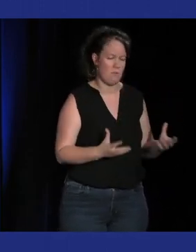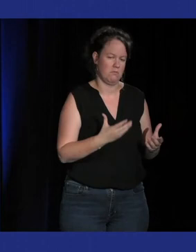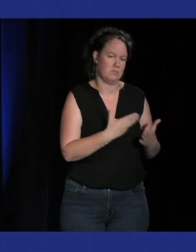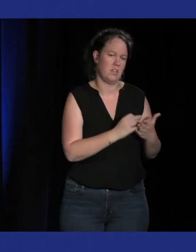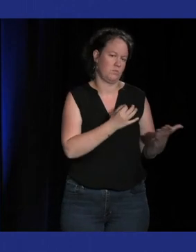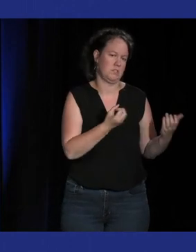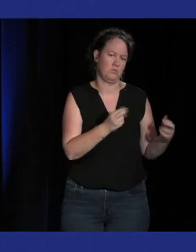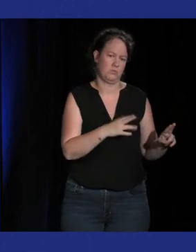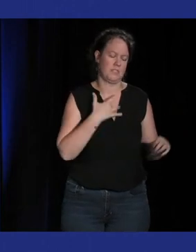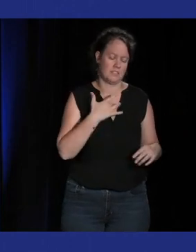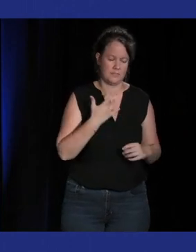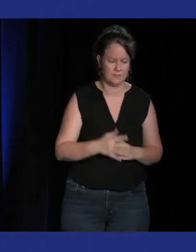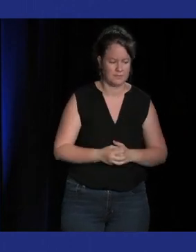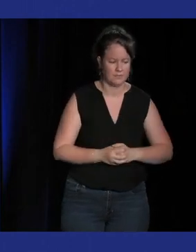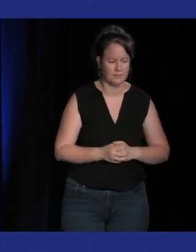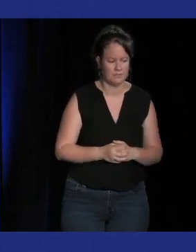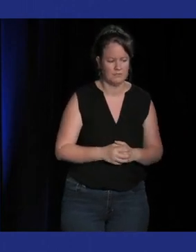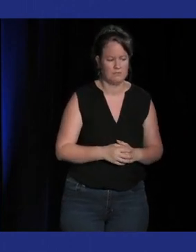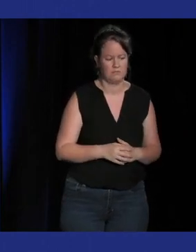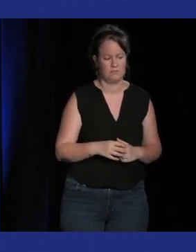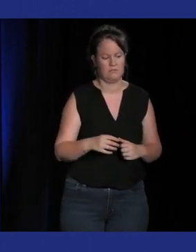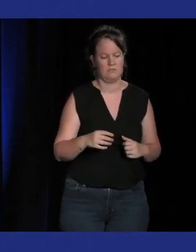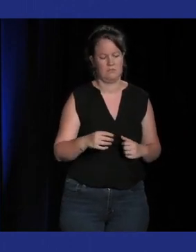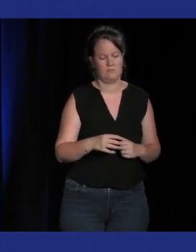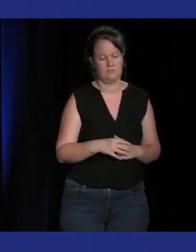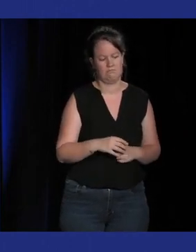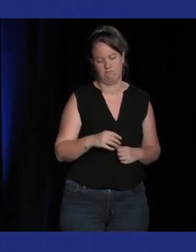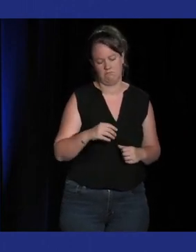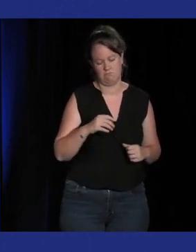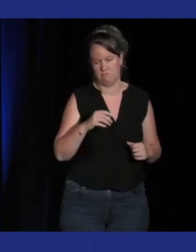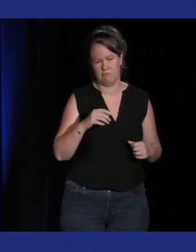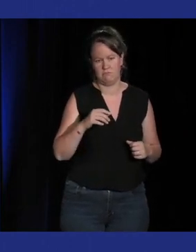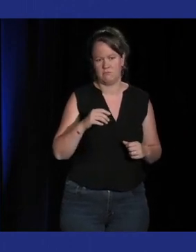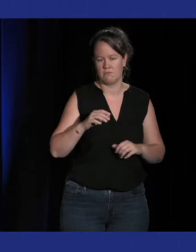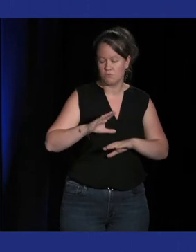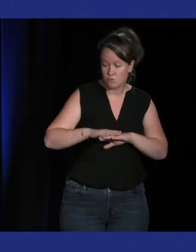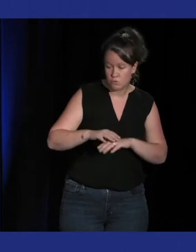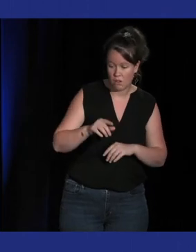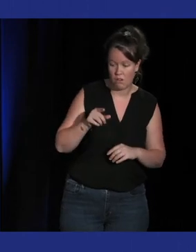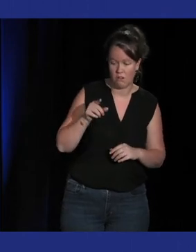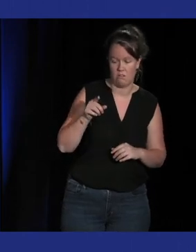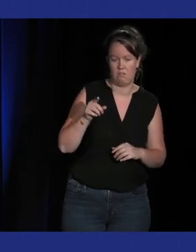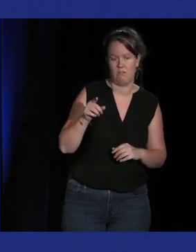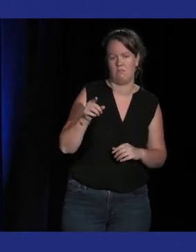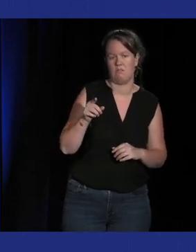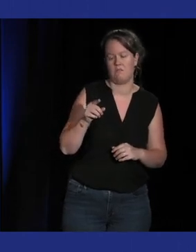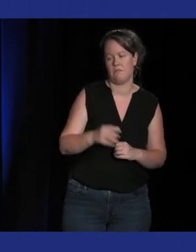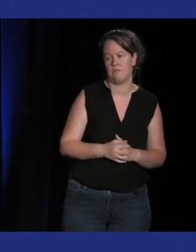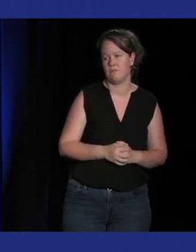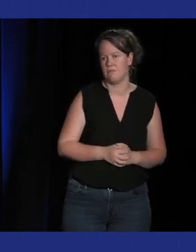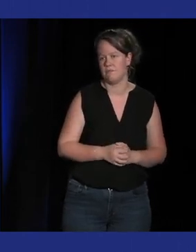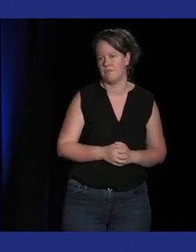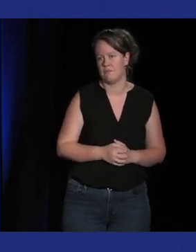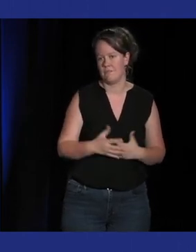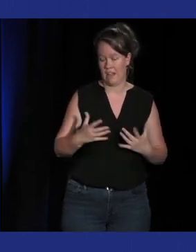c'est peut-être moins universel ça va intéresser des gens qui sont déjà un petit peu dans le milieu mais peut-être pour un grand public ils vendent aussi en tant que jeu pour du marketing peut-être que ça